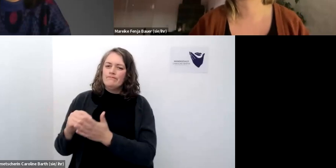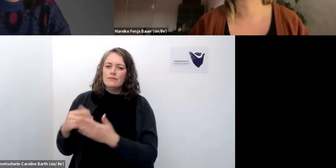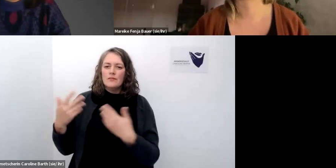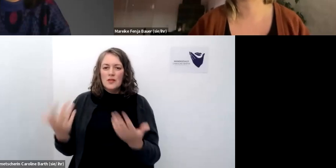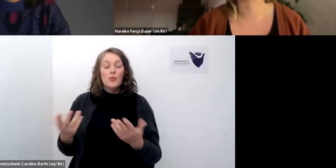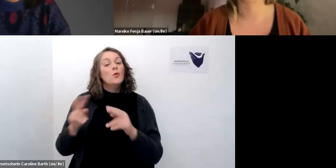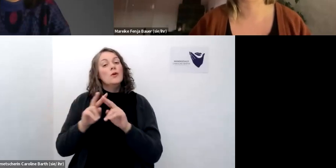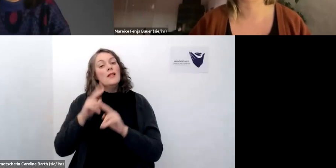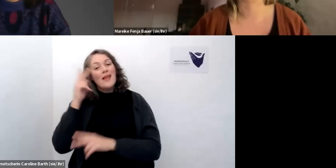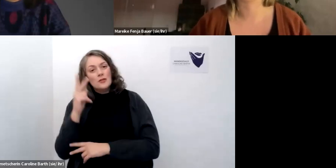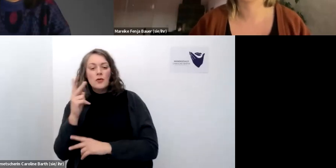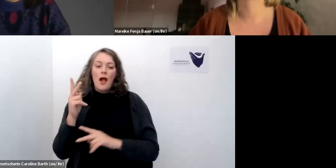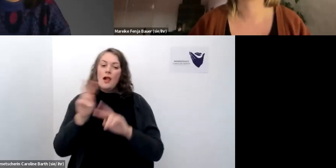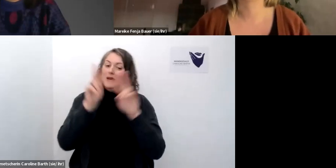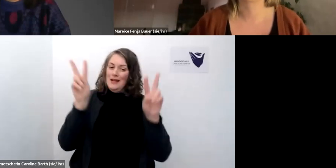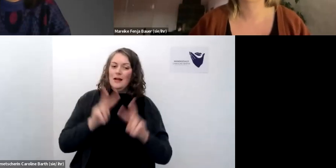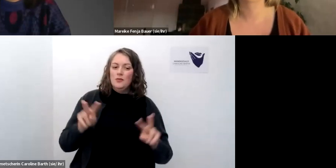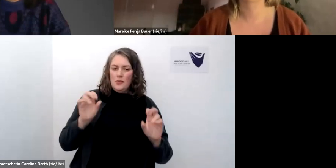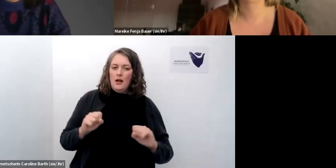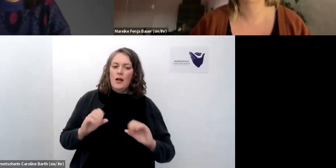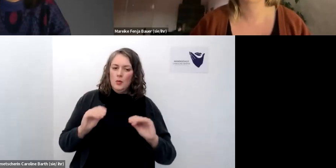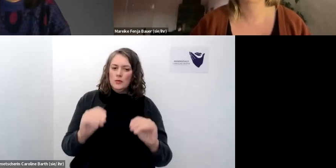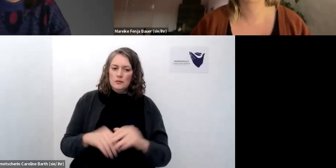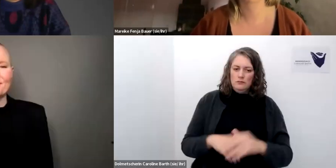nationalen als auch internationalem level beobachten können